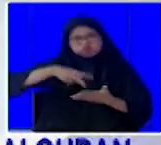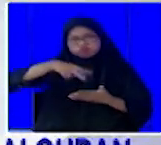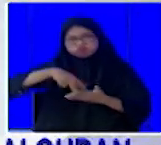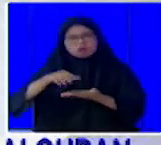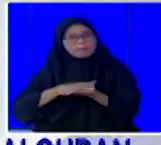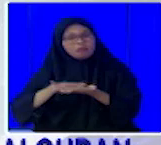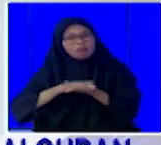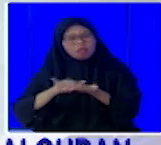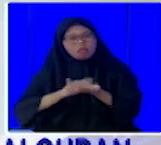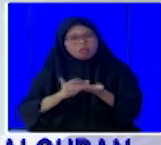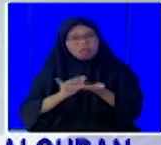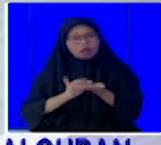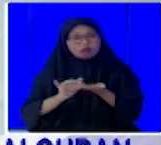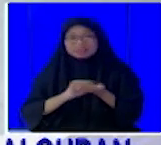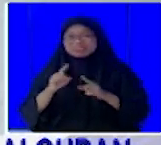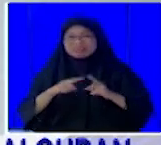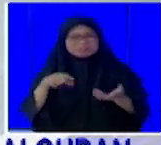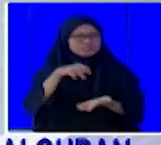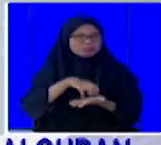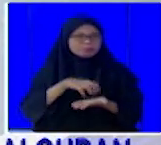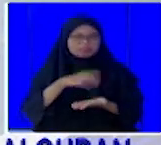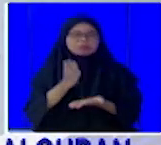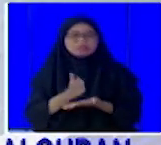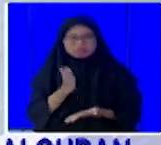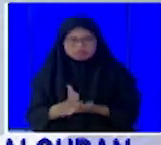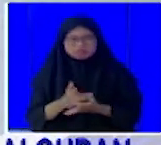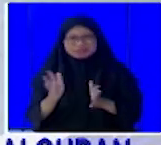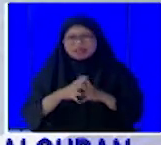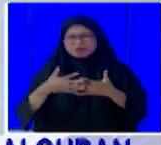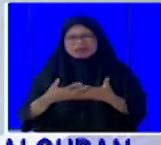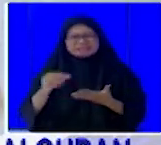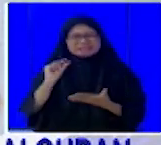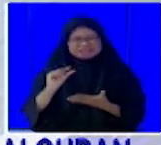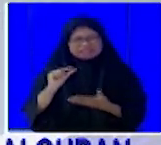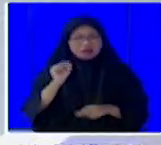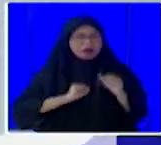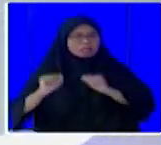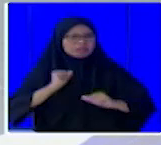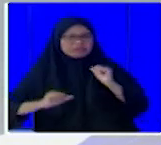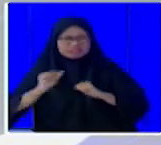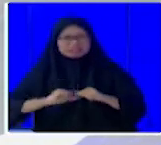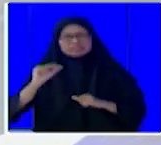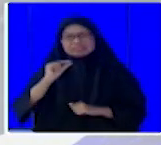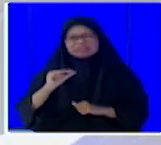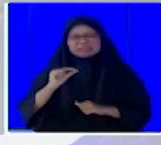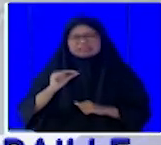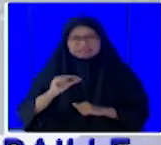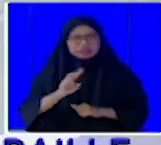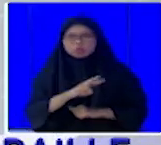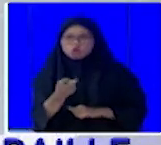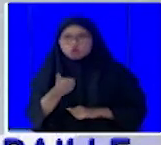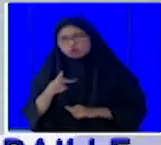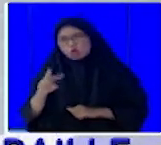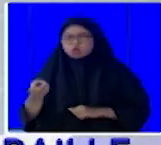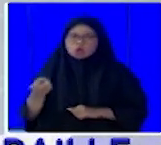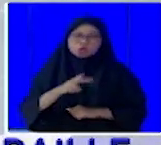Namun keterbatasan tempat dan Al-Quran Braille membuat kegiatan mengaji ini hanya dapat dilakukan secara bergantian setiap minggunya.